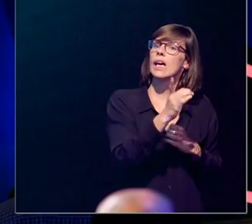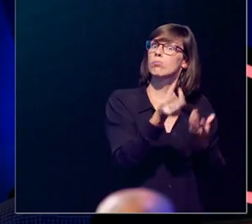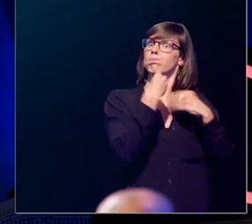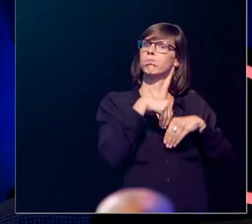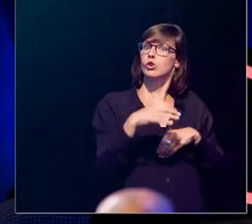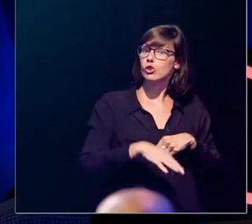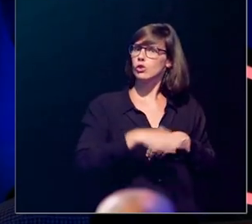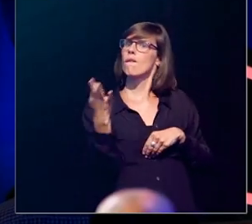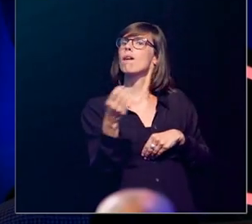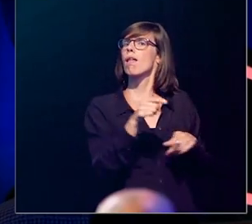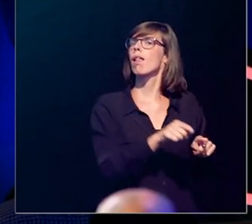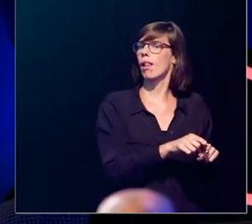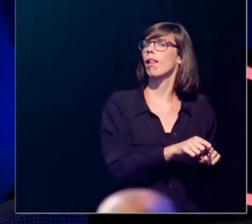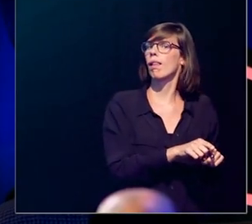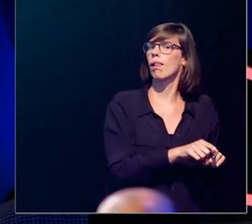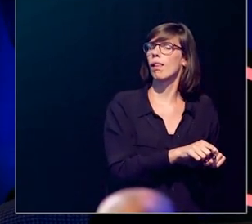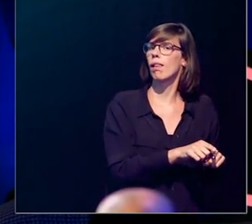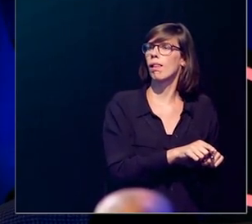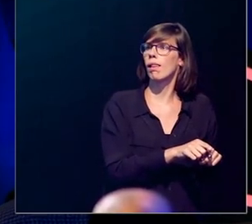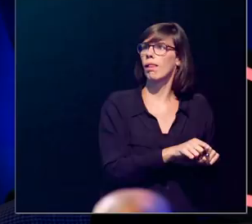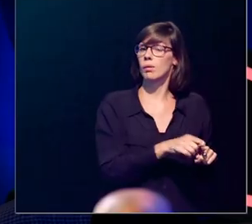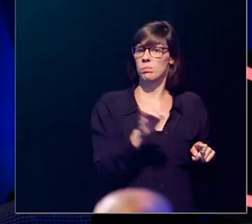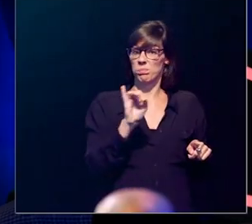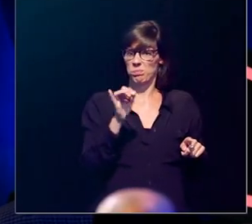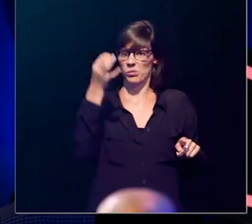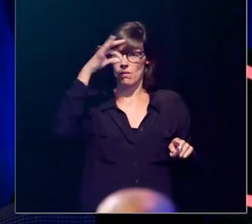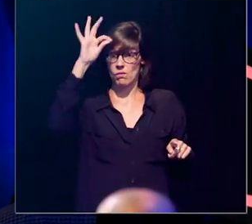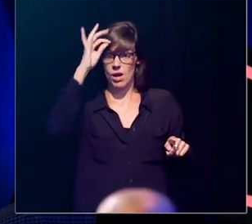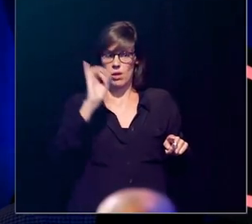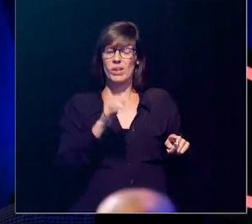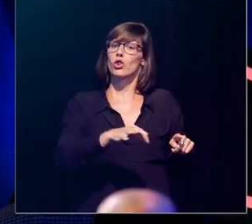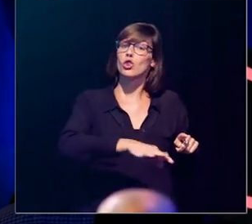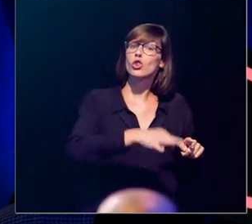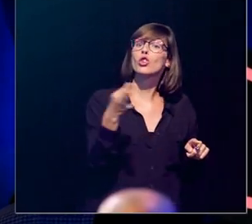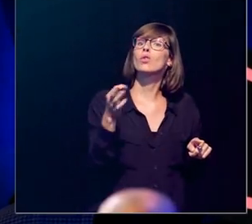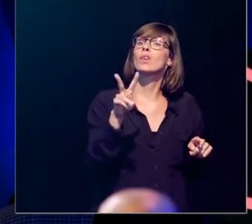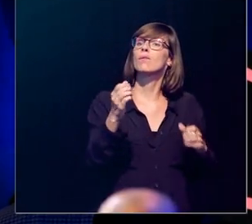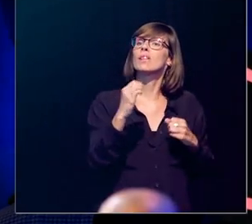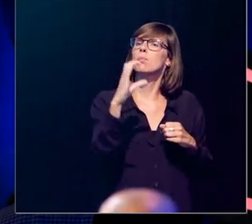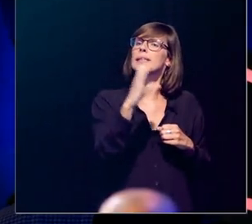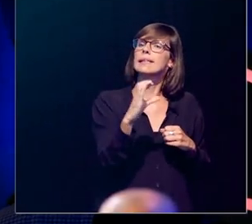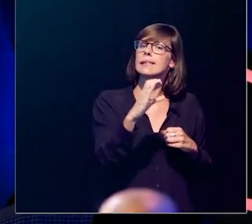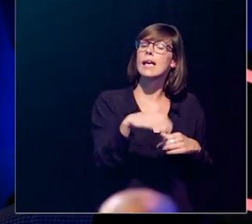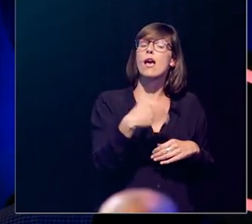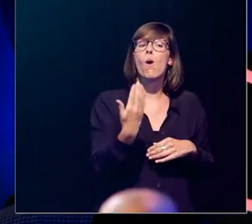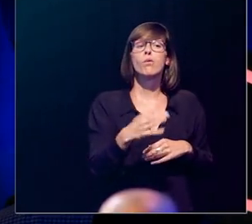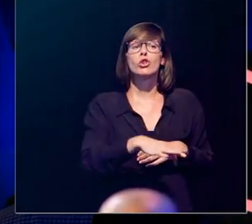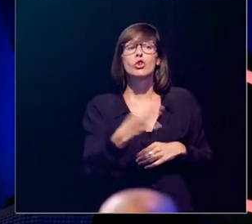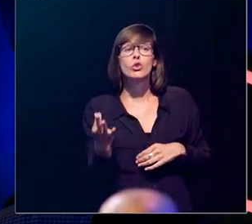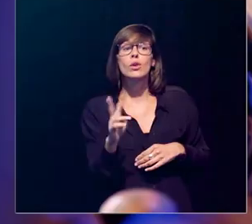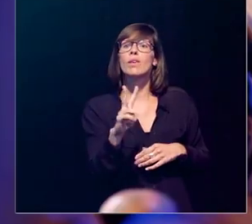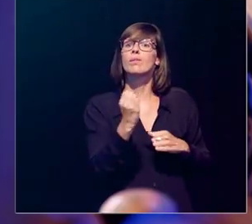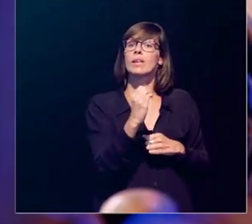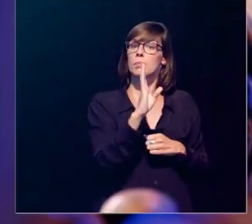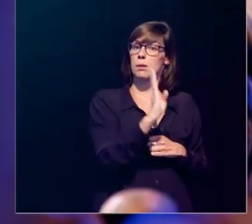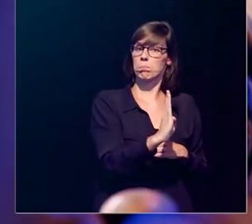hen proportioneel te veel vitamine D zou geven. En wat is het gevaar? Als je te veel vitamine C neemt of